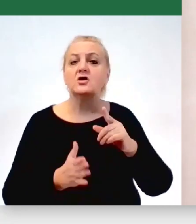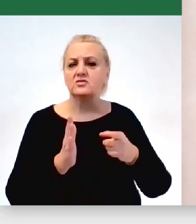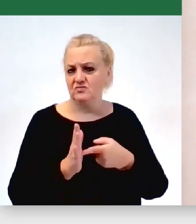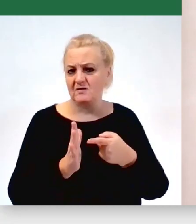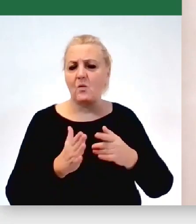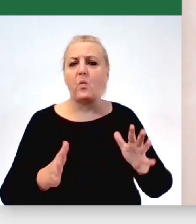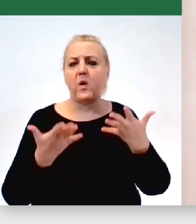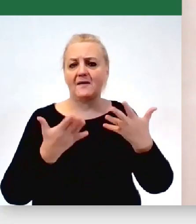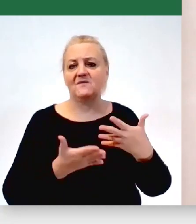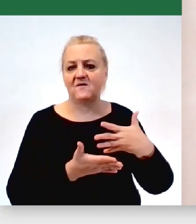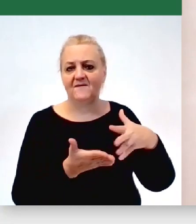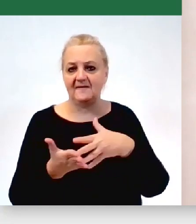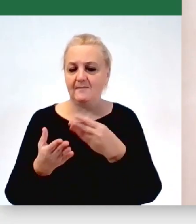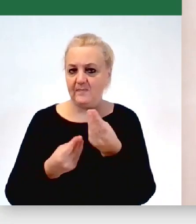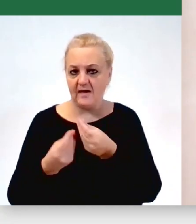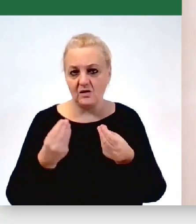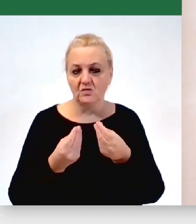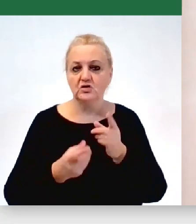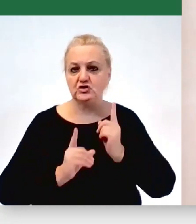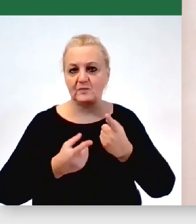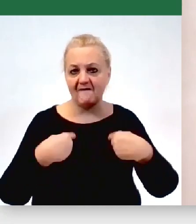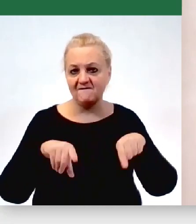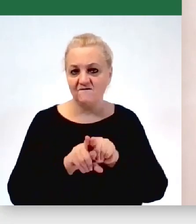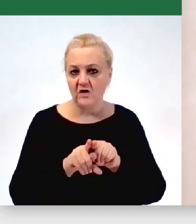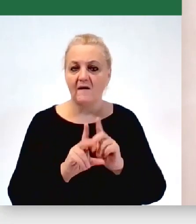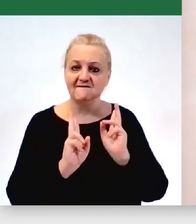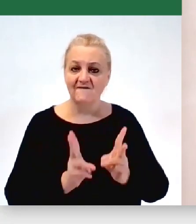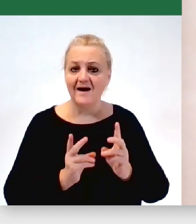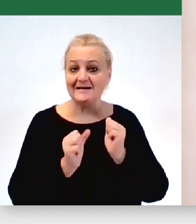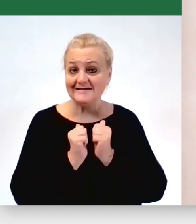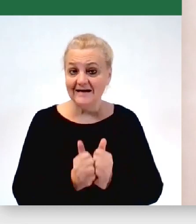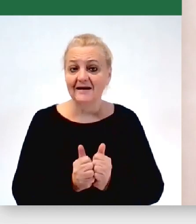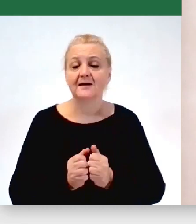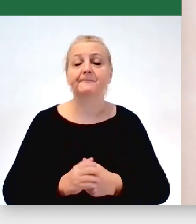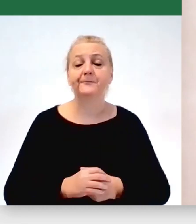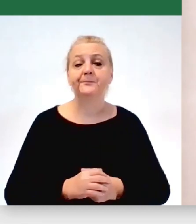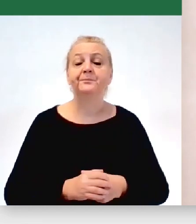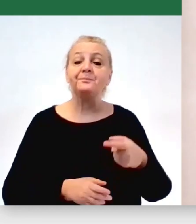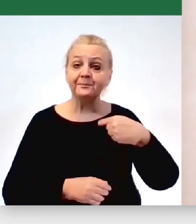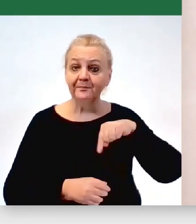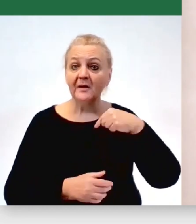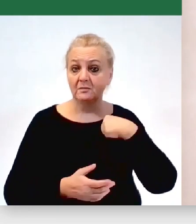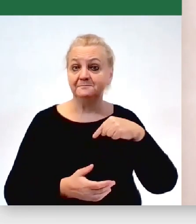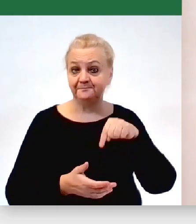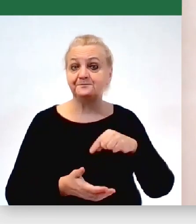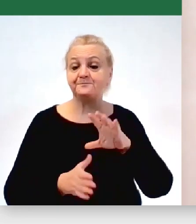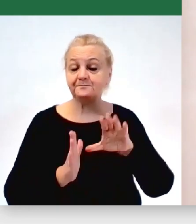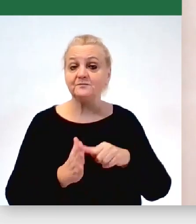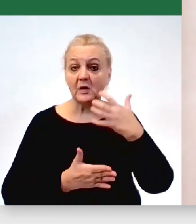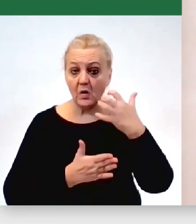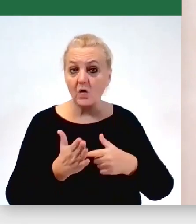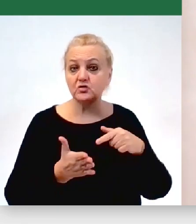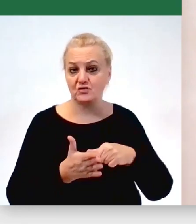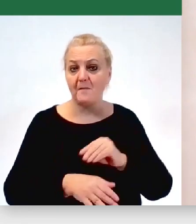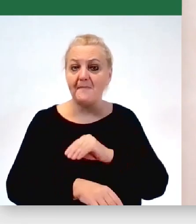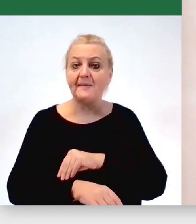metodą wydatkowania środków i szybszej realizacji konkretnych zadań. U nas oczywiście skorzystaliśmy z tej metody,